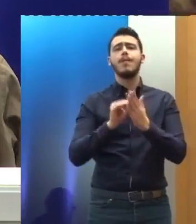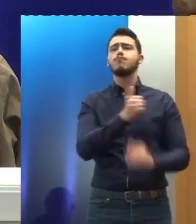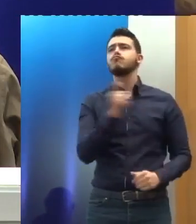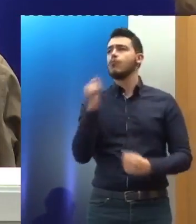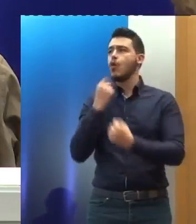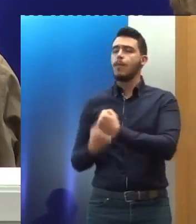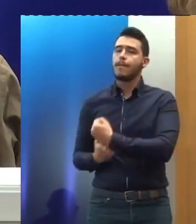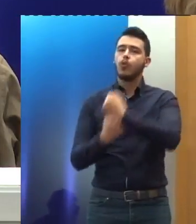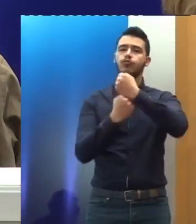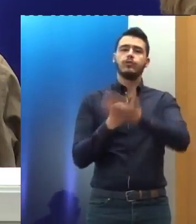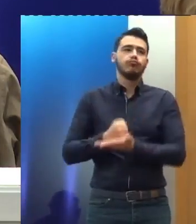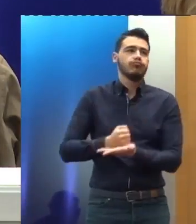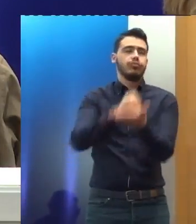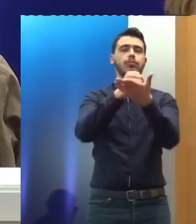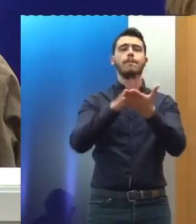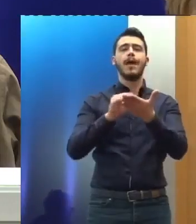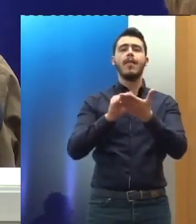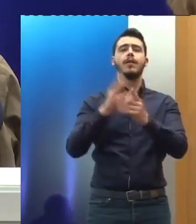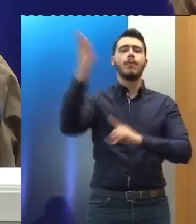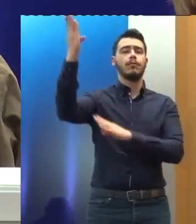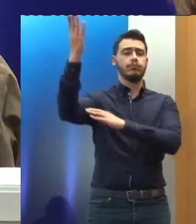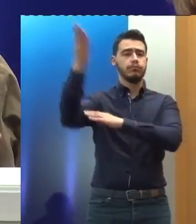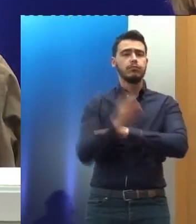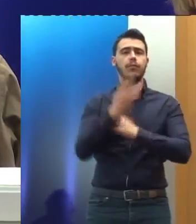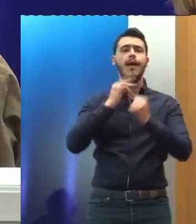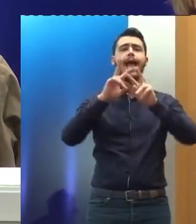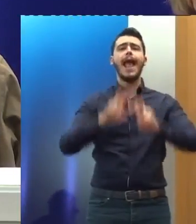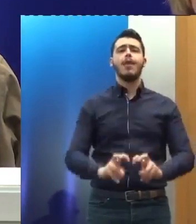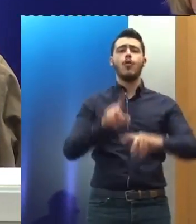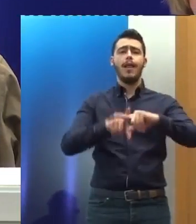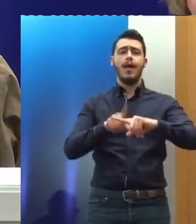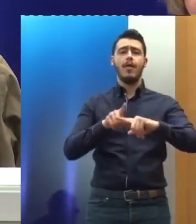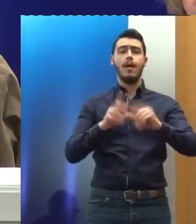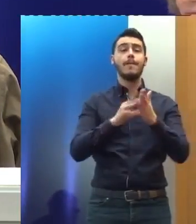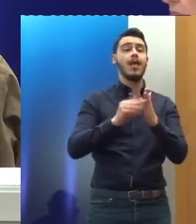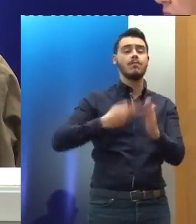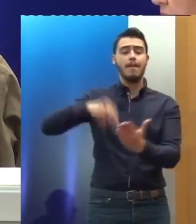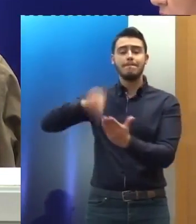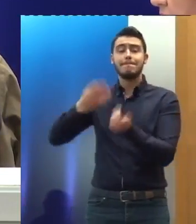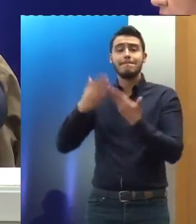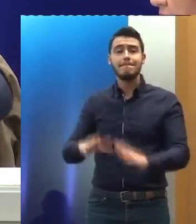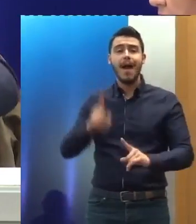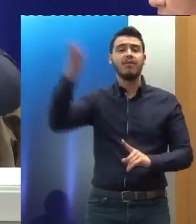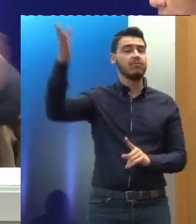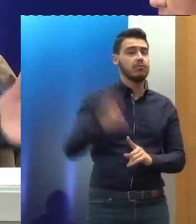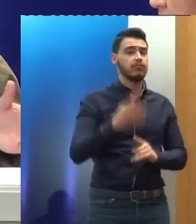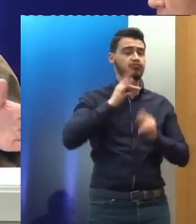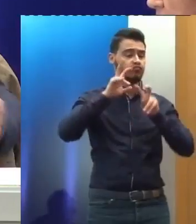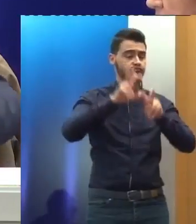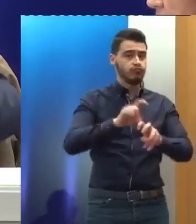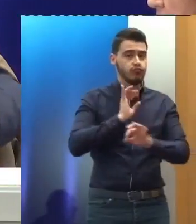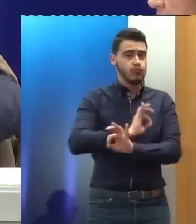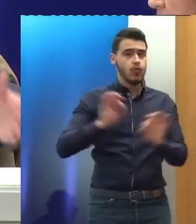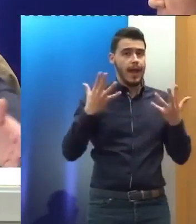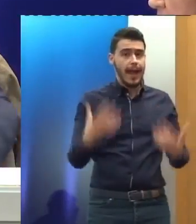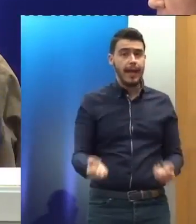που δεχόμαστε τον έλεγχο, γιατί το ζήτημα της εφαρμογής των δικαιωμάτων του ανθρώπου περνάει από τη μία πλευρά σε ένα